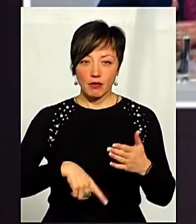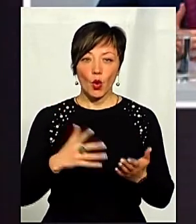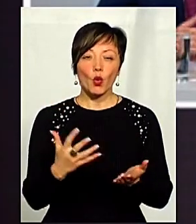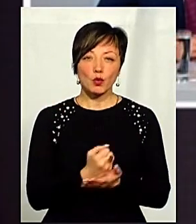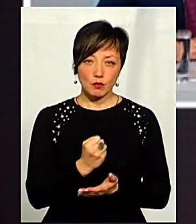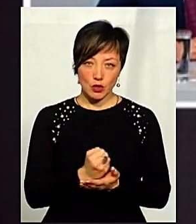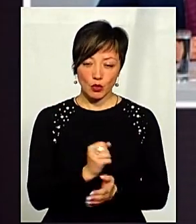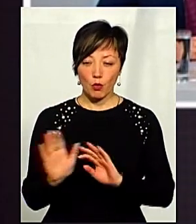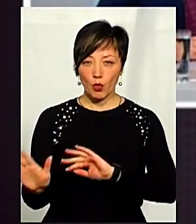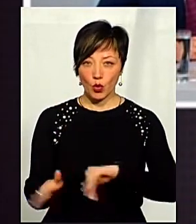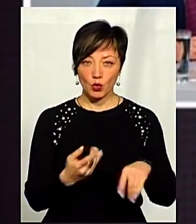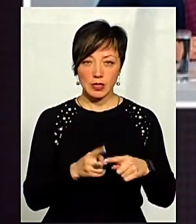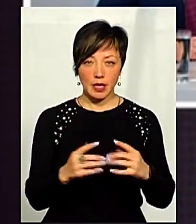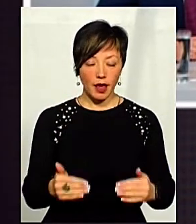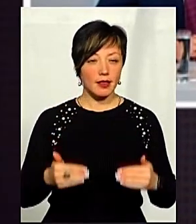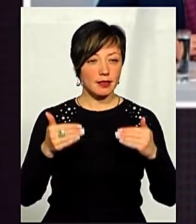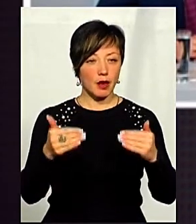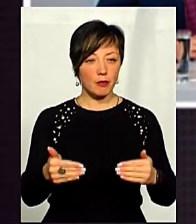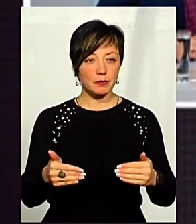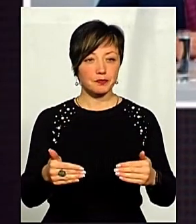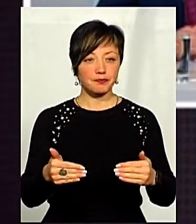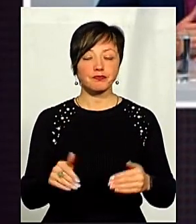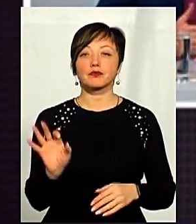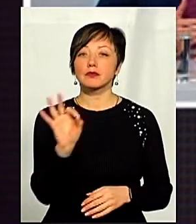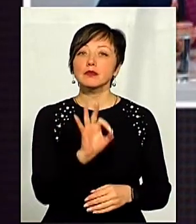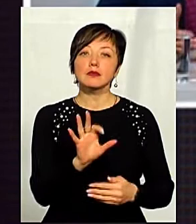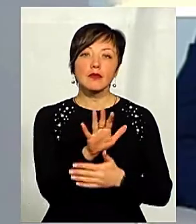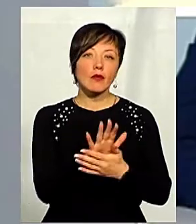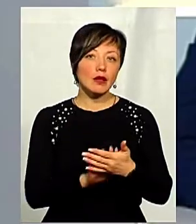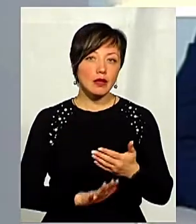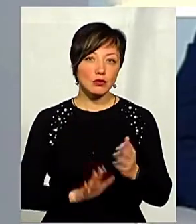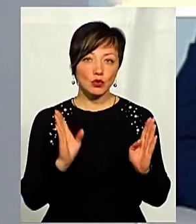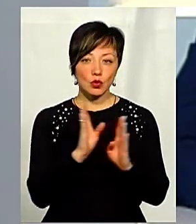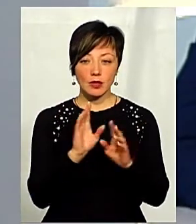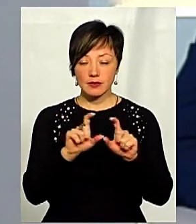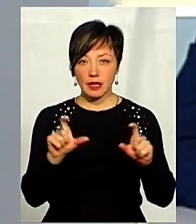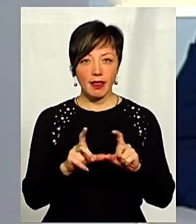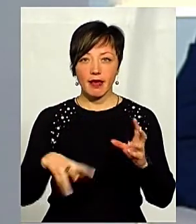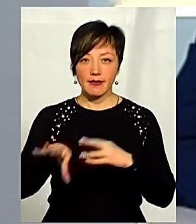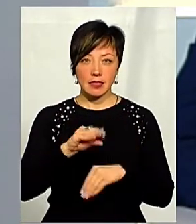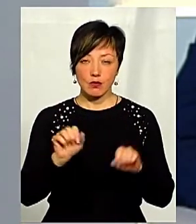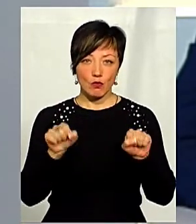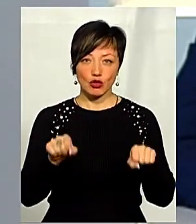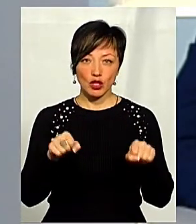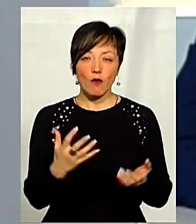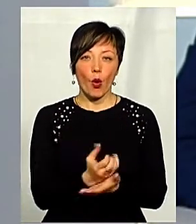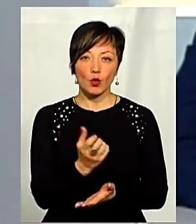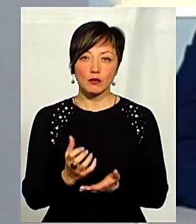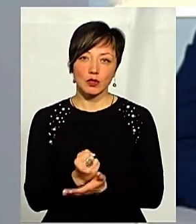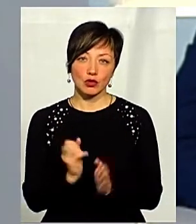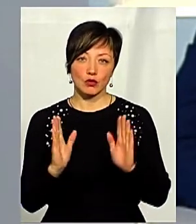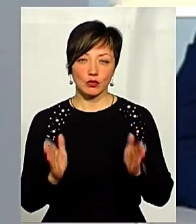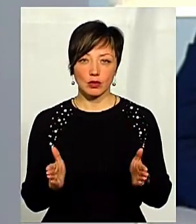успішно пройдуть цей етап. Щодо подальшої долі кожних з цих закладів, не всі вони, можливо, пройдуть успішно